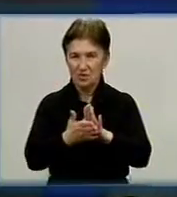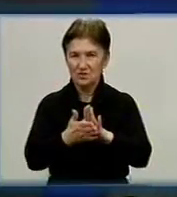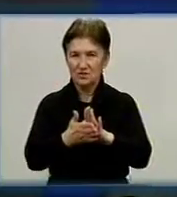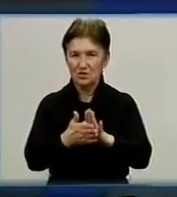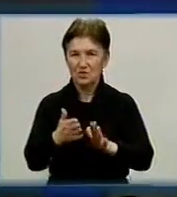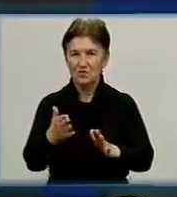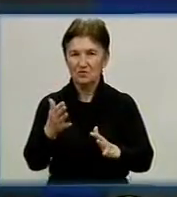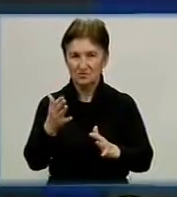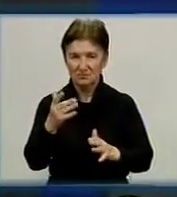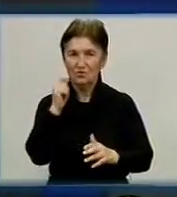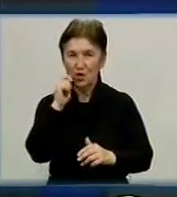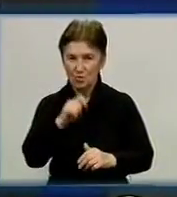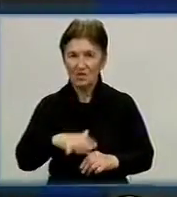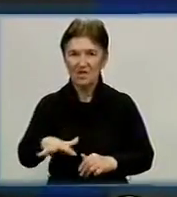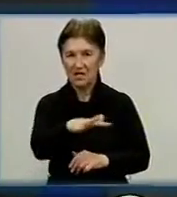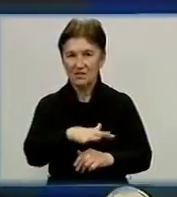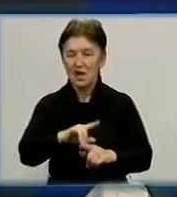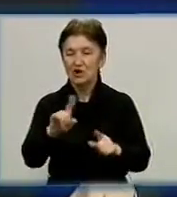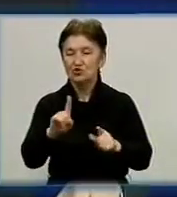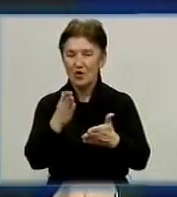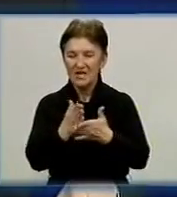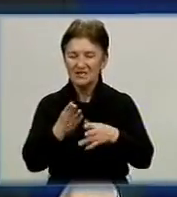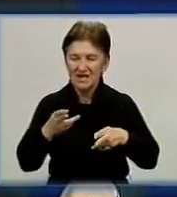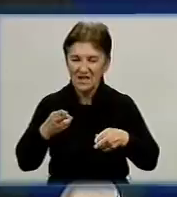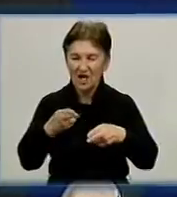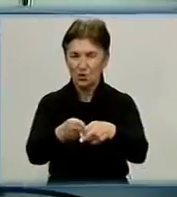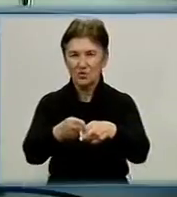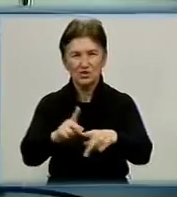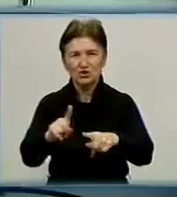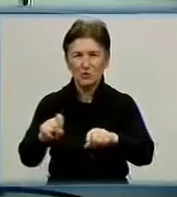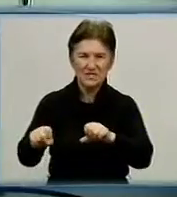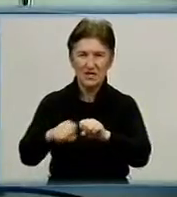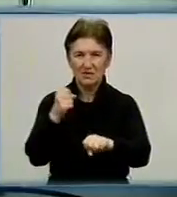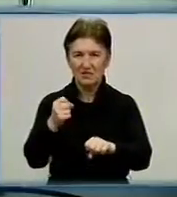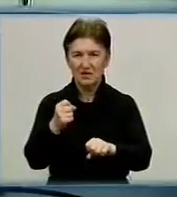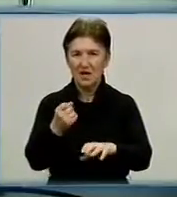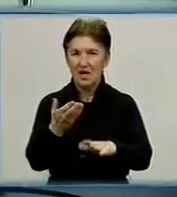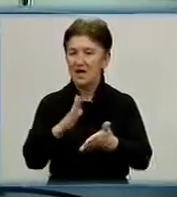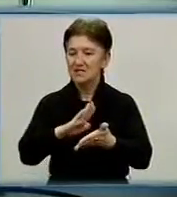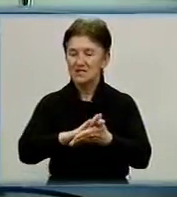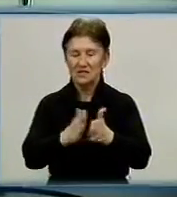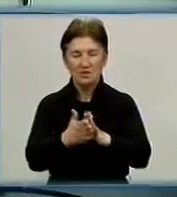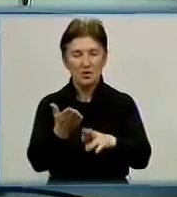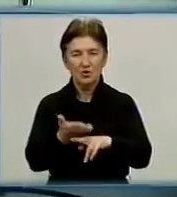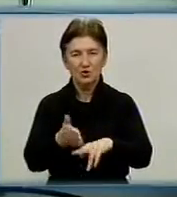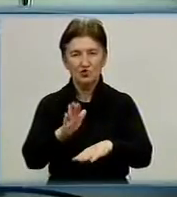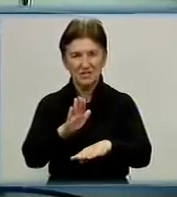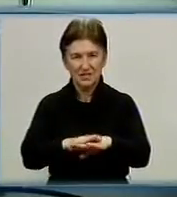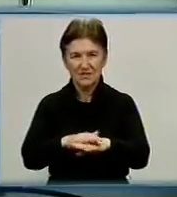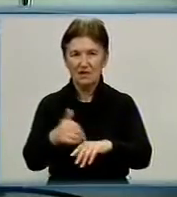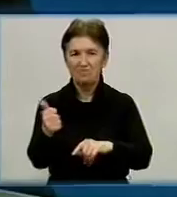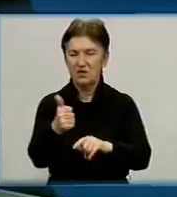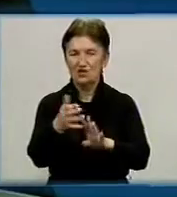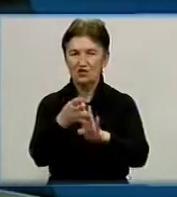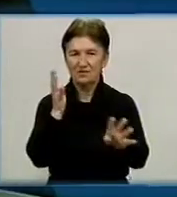чи є якісь загрози, які можуть зірвати посівну кампанію? Ситуація дуже складна. Ситуація дуже складна, перш за все,